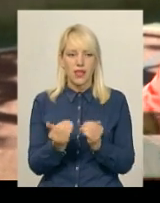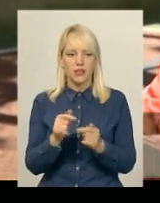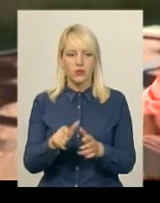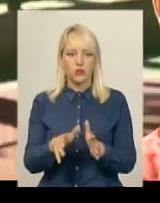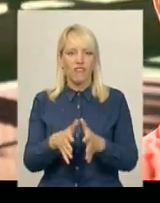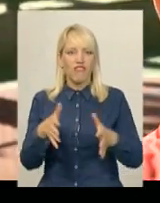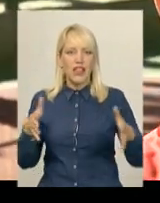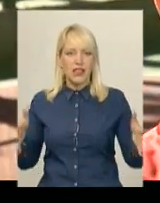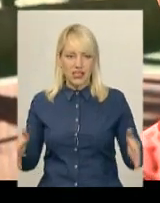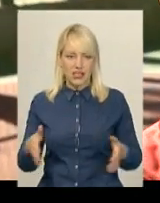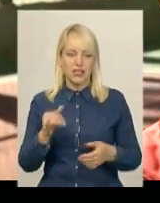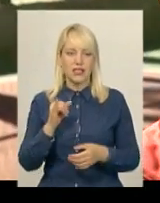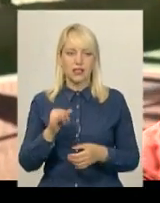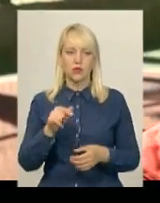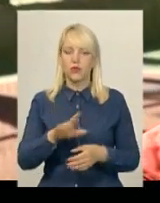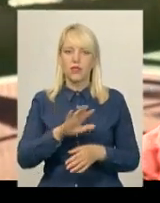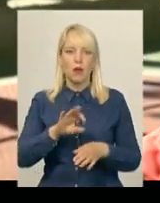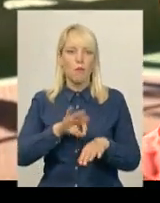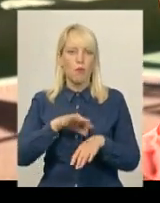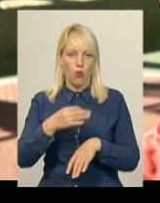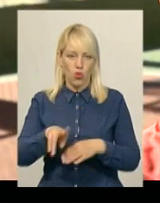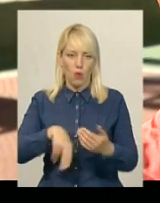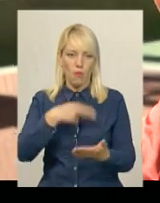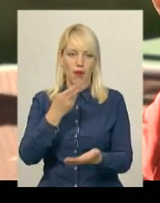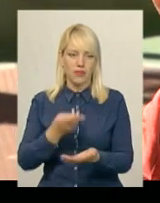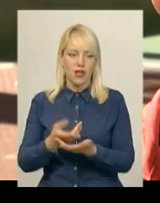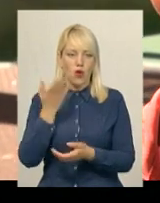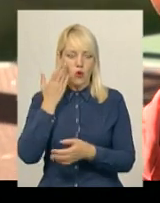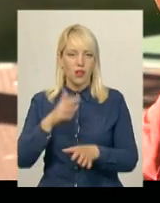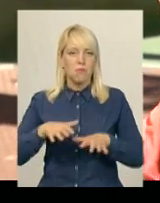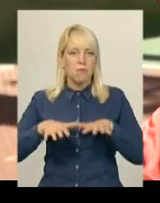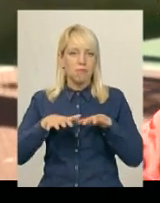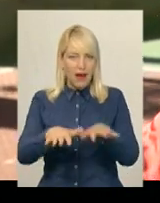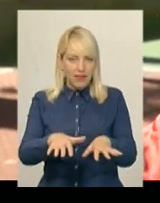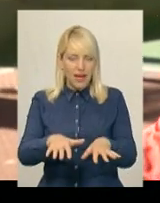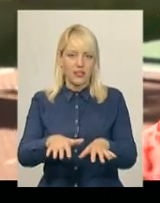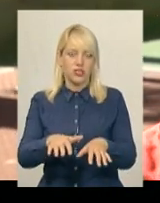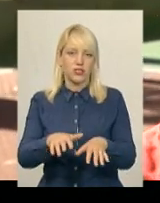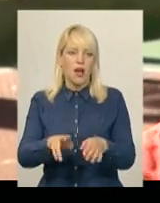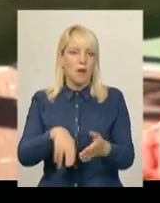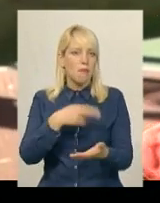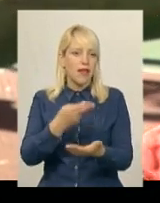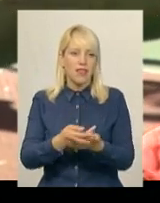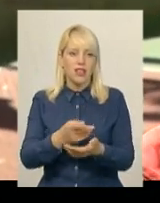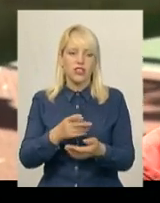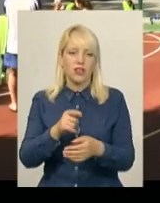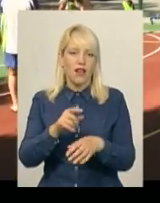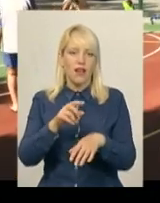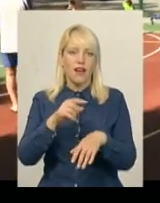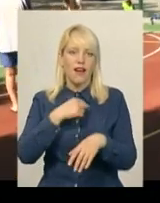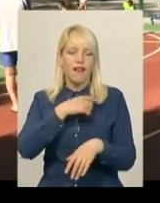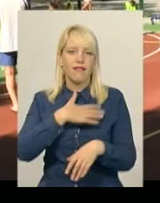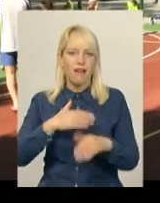тут великі. Тут не больно падати. Тут, коли впадеш, не така буде рана, як на асфальті.